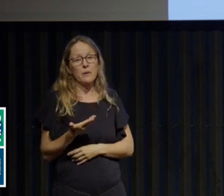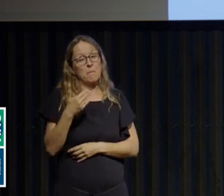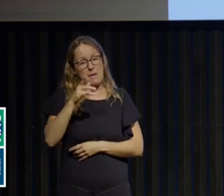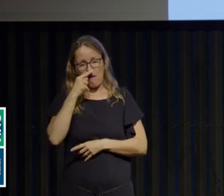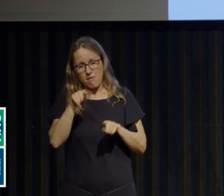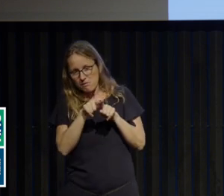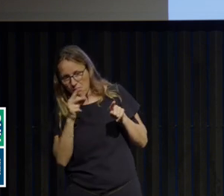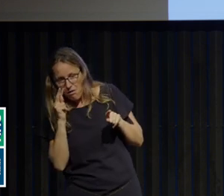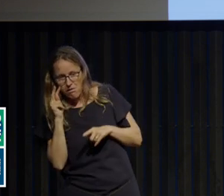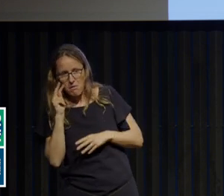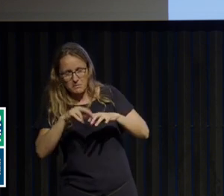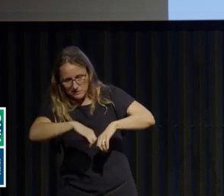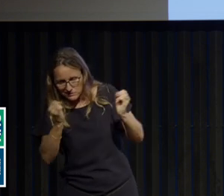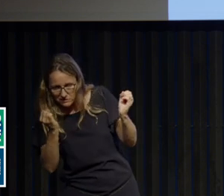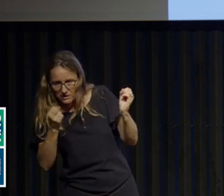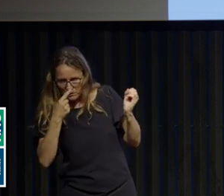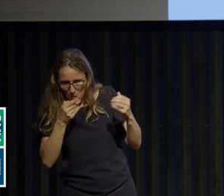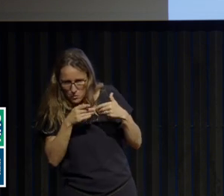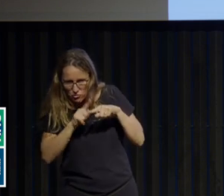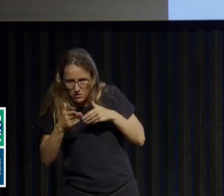il y a quand même de nombreux points communs.